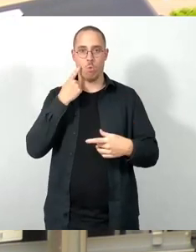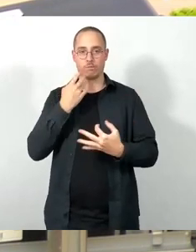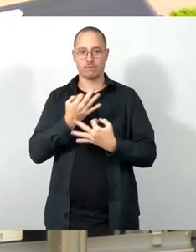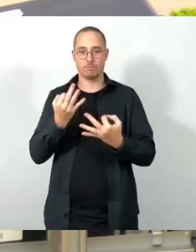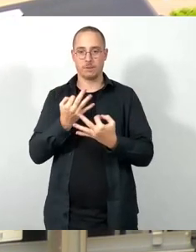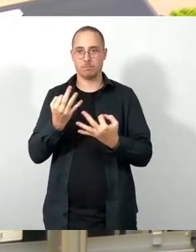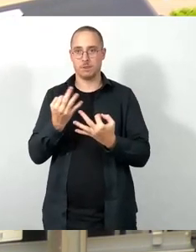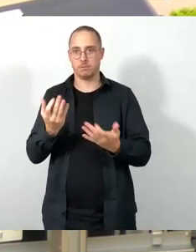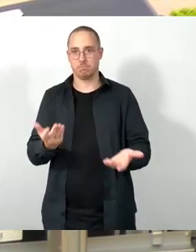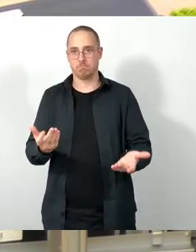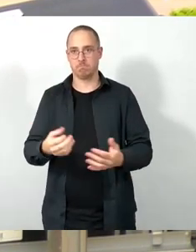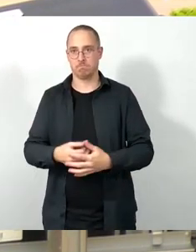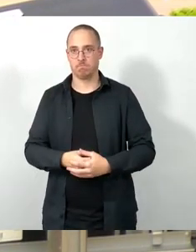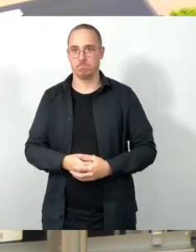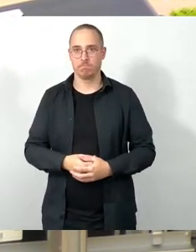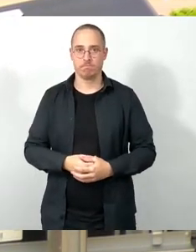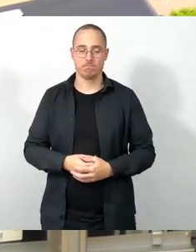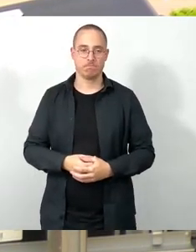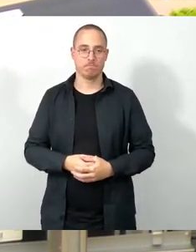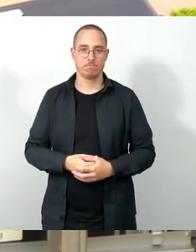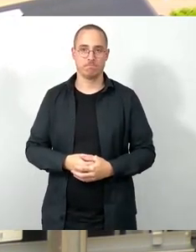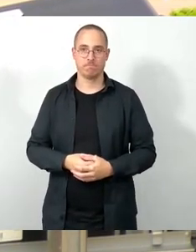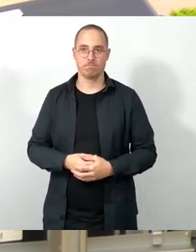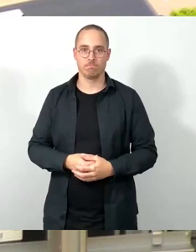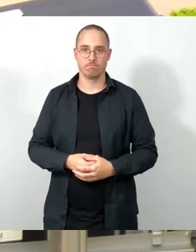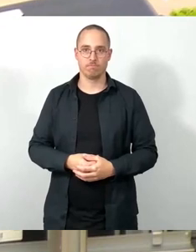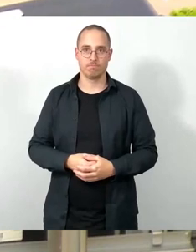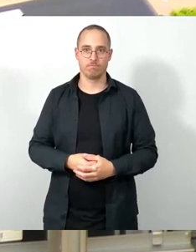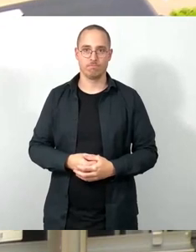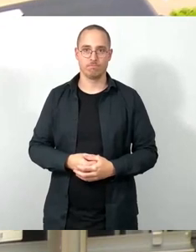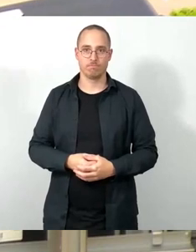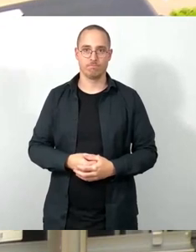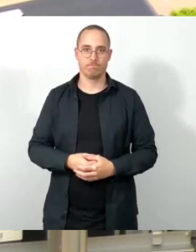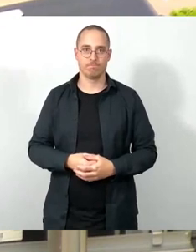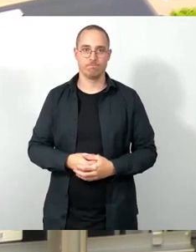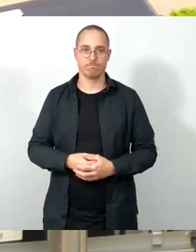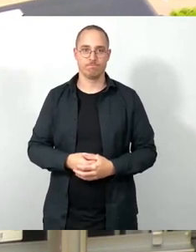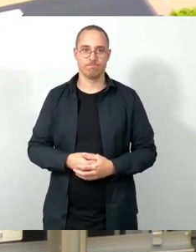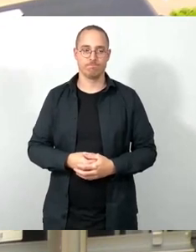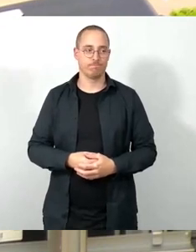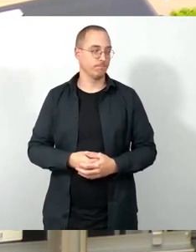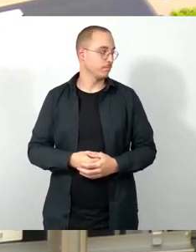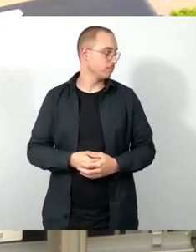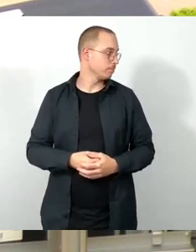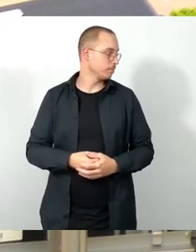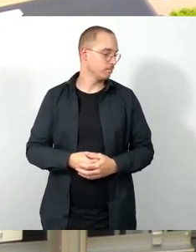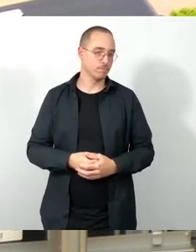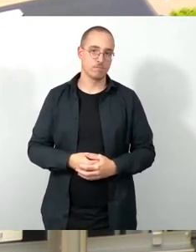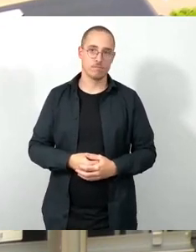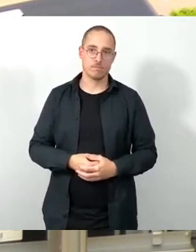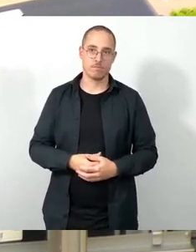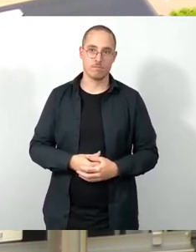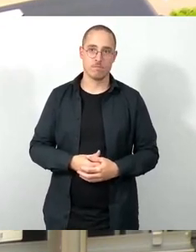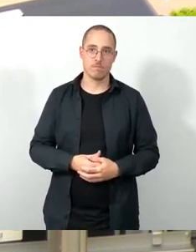Arme greifen und beauftragen, deshalb den Oberbürgermeister zu prüfen, wie die verbleibenden Mittel in Höhe von 174.000 Euro, die in der